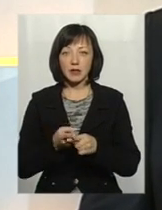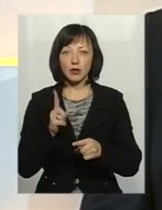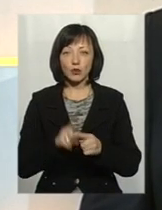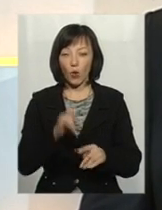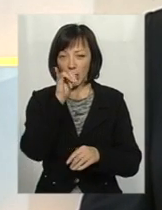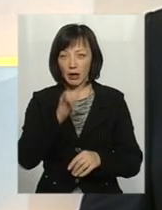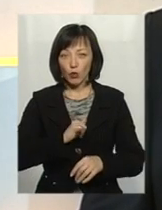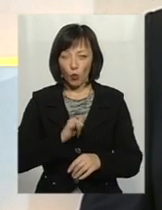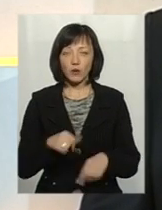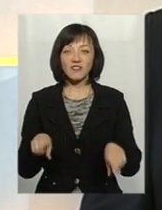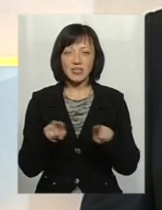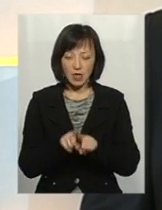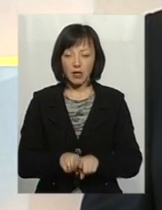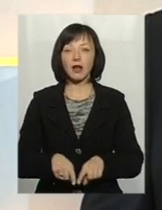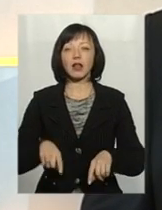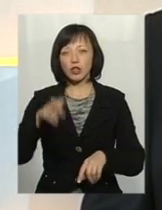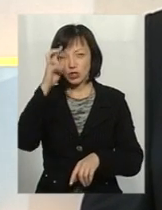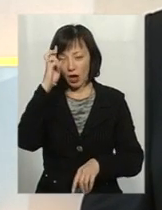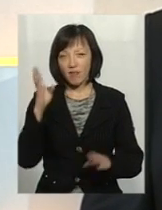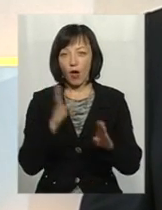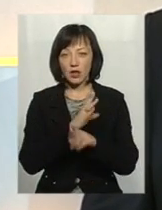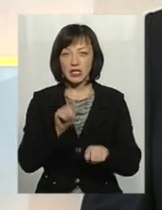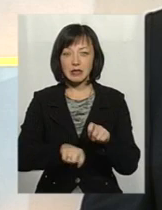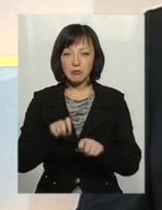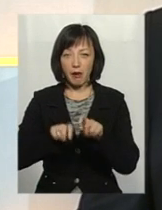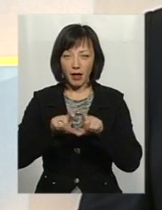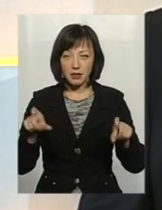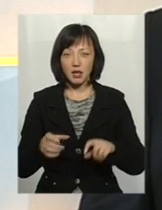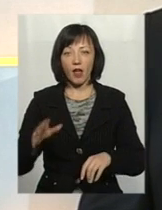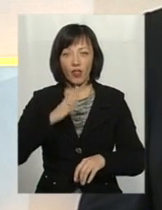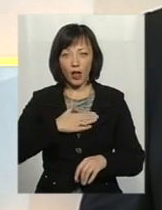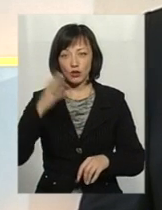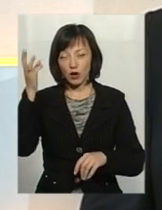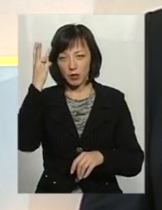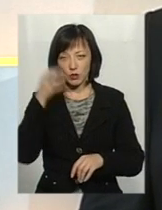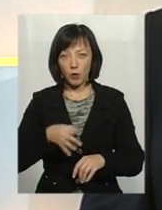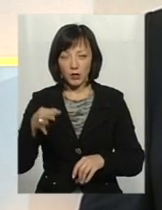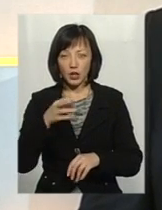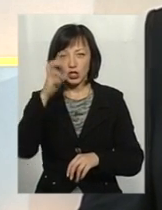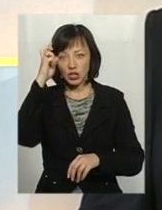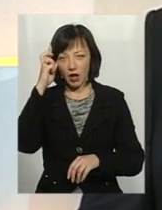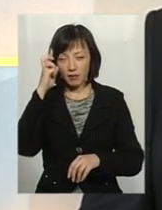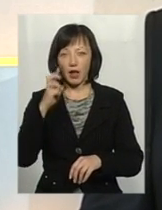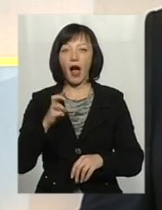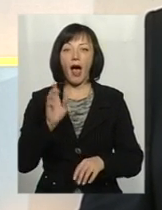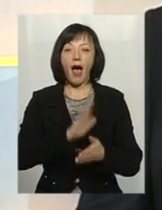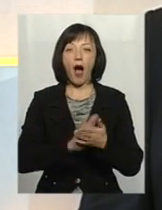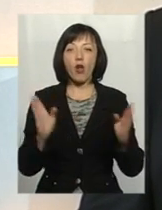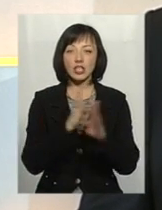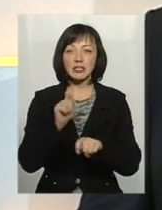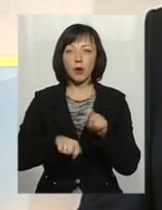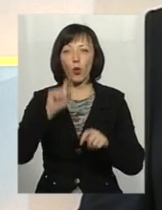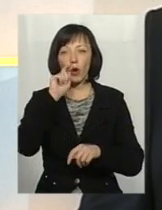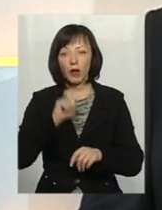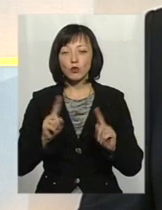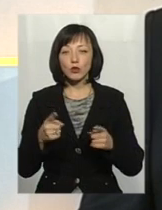недопуску все-таки Державної екологічної інспекції у Хмельницькій області, а також Державної екологічної інспекції України, тому що ряд